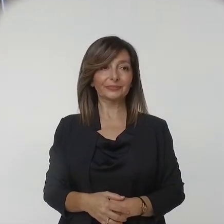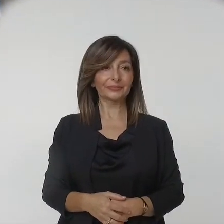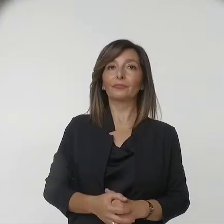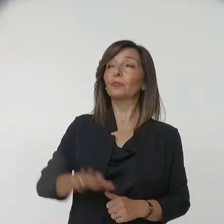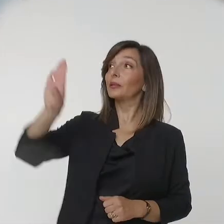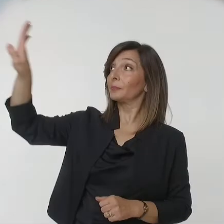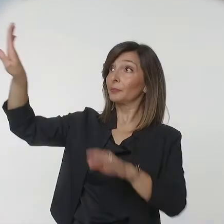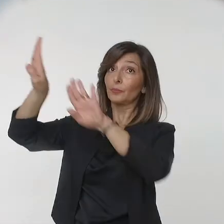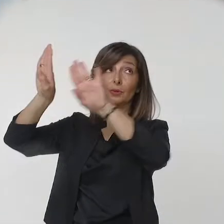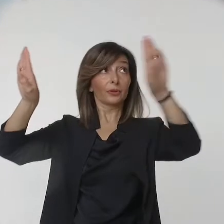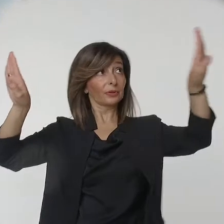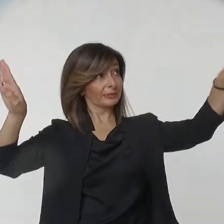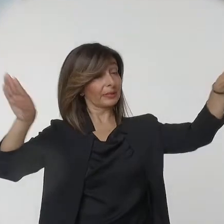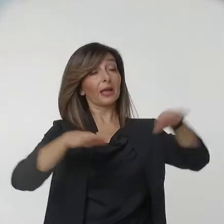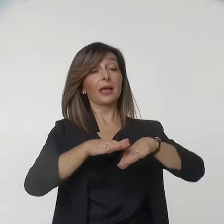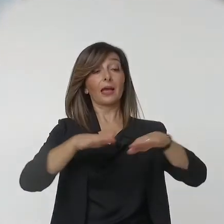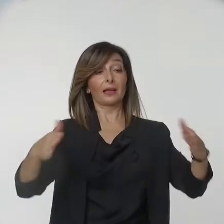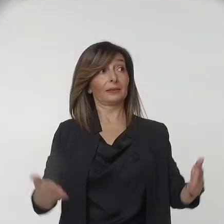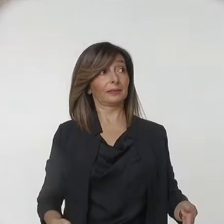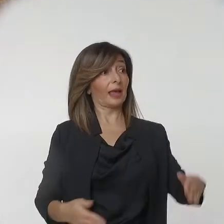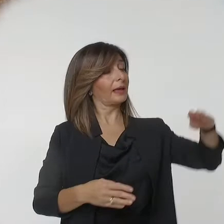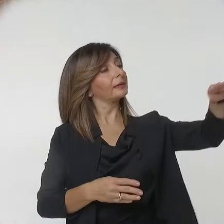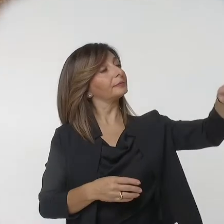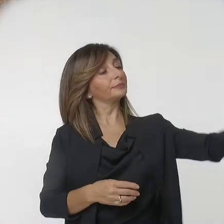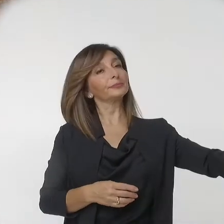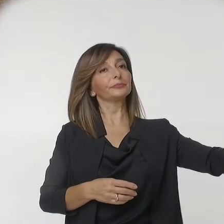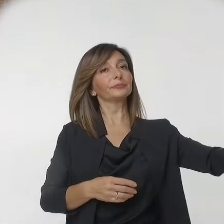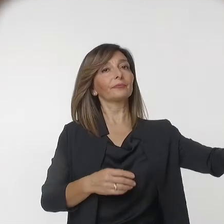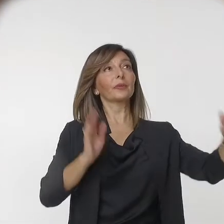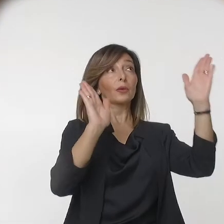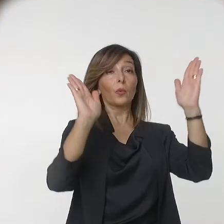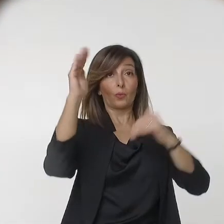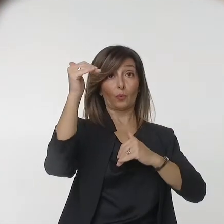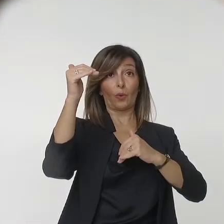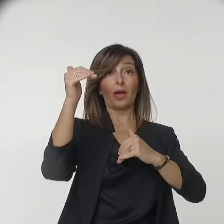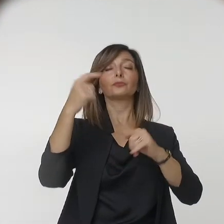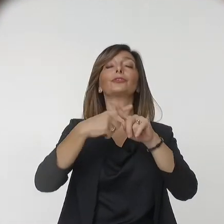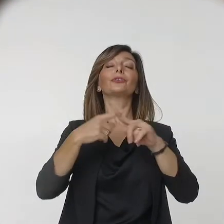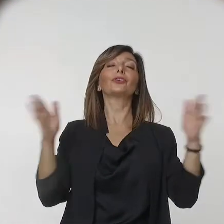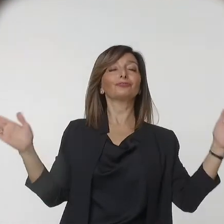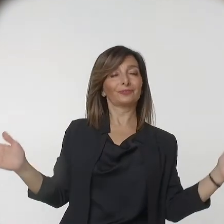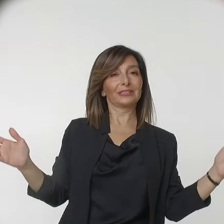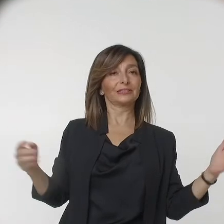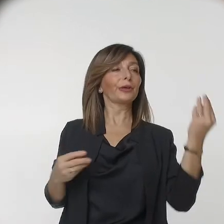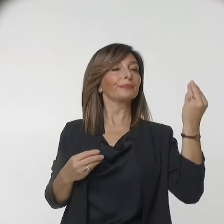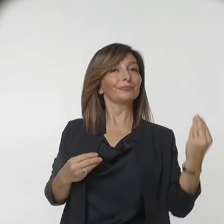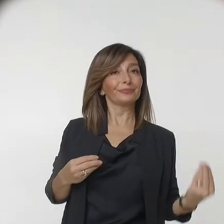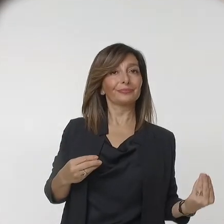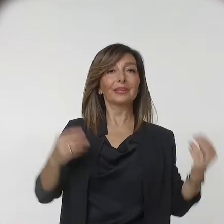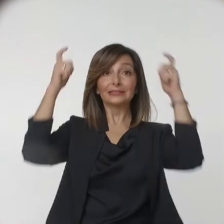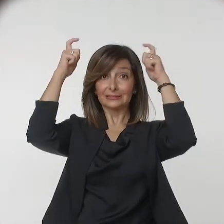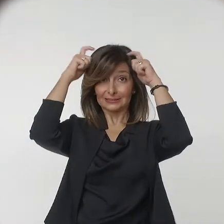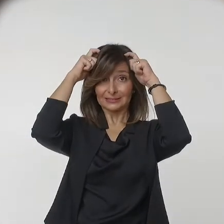Alla parete opposta altare del crucifisso del XVIII secolo con San Francesco d'Assisi